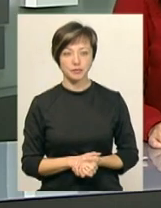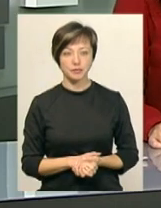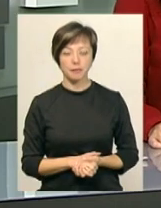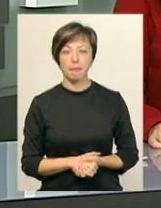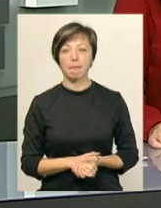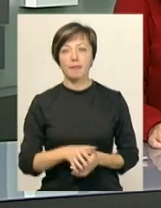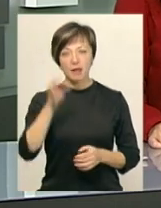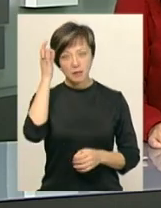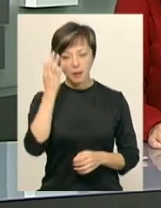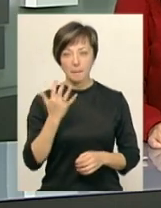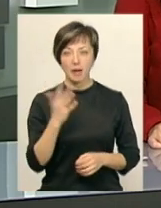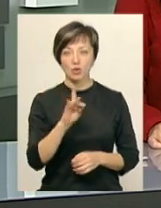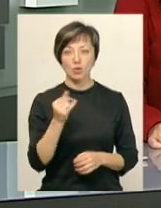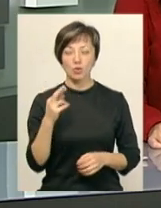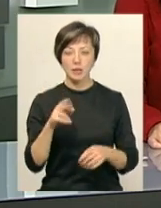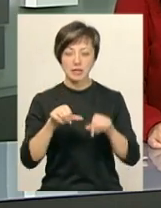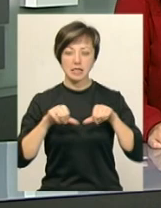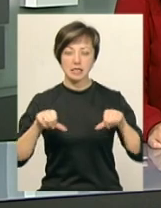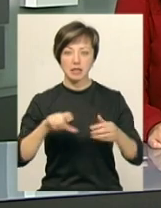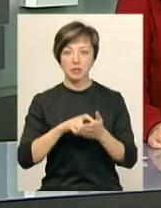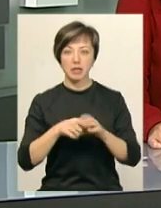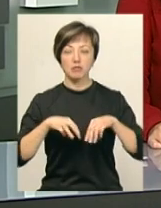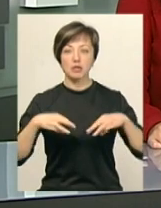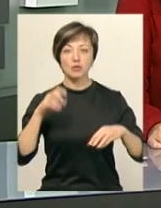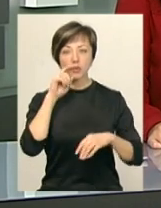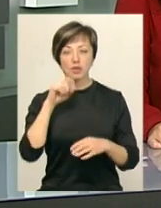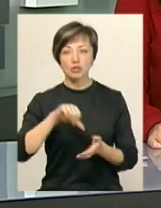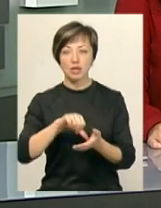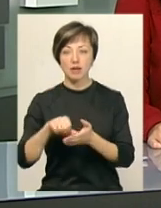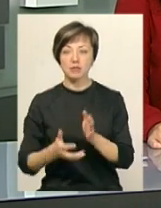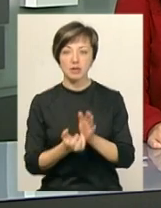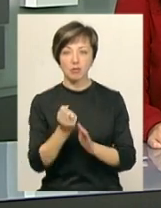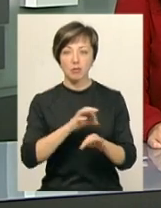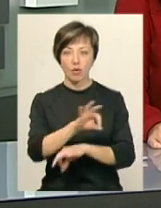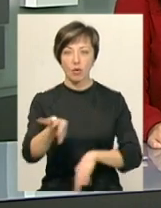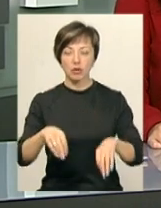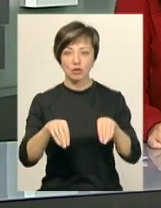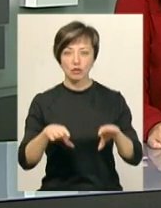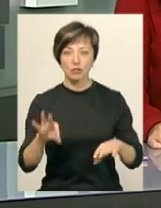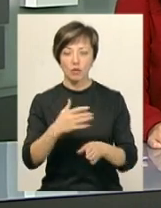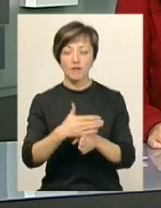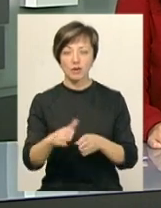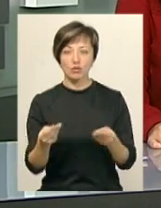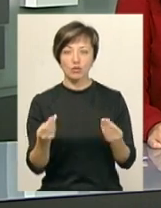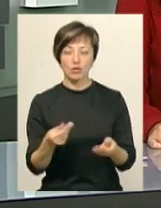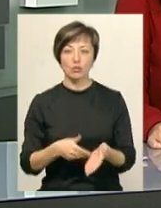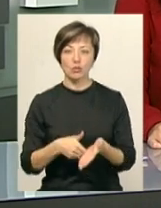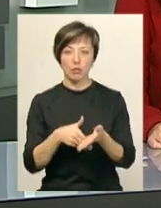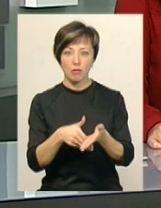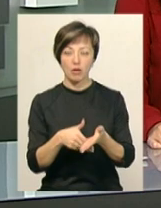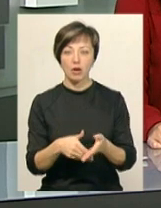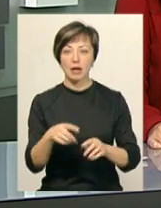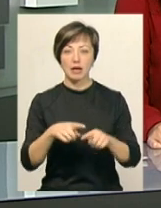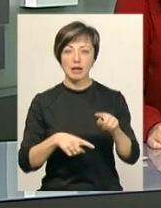Нагадаю, 5 грудня під час засідання Кабінету міністрів України його члени підтримали проект рішення щодо виділення грошової допомоги